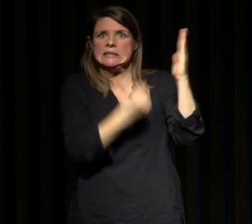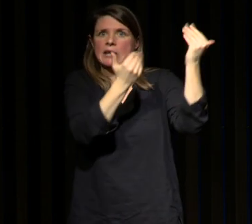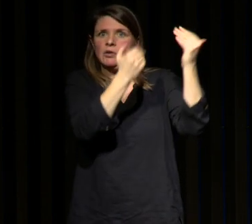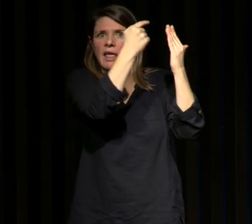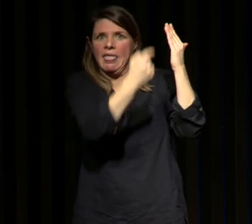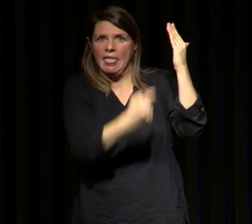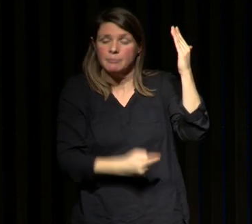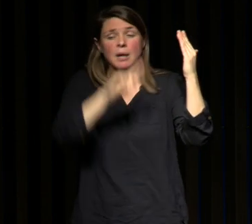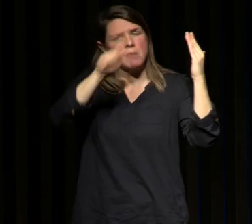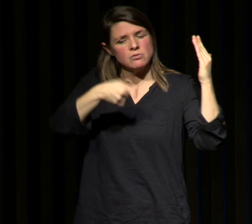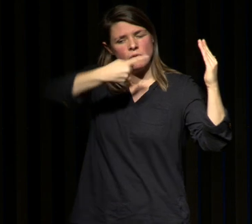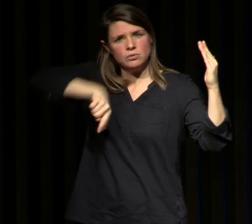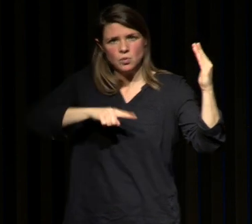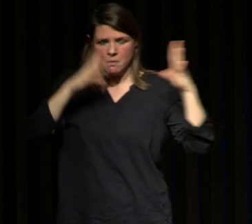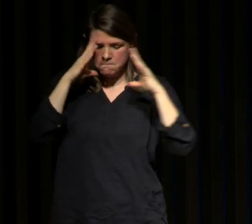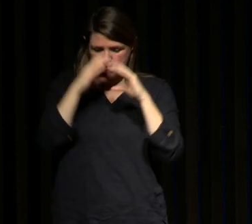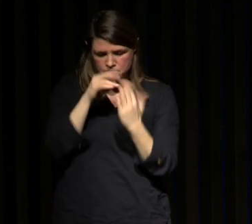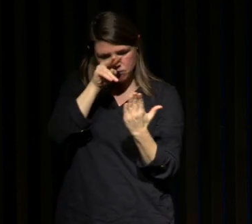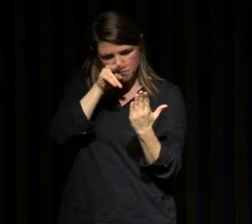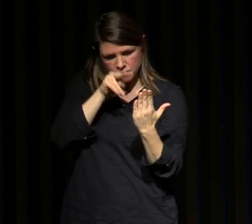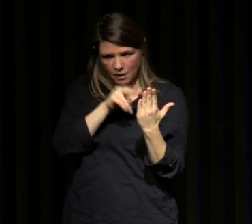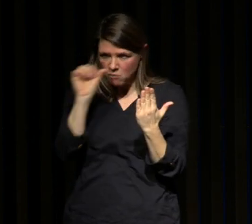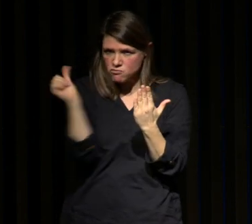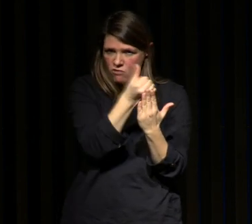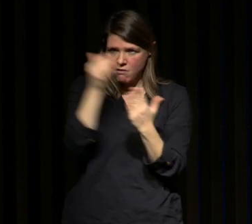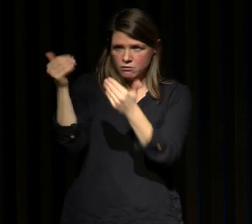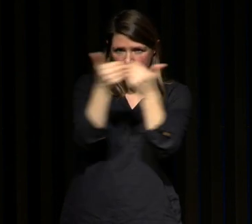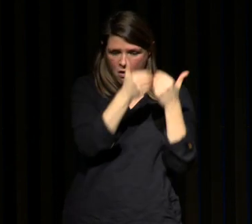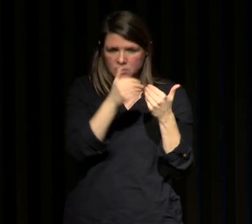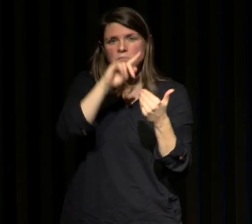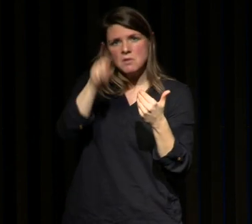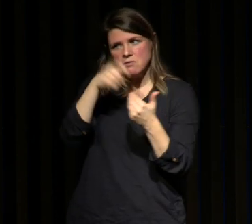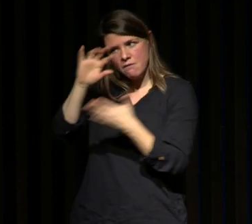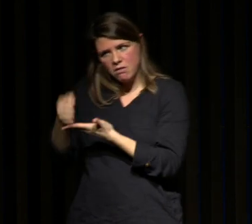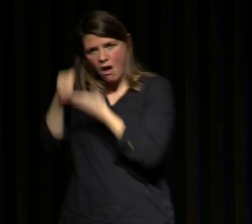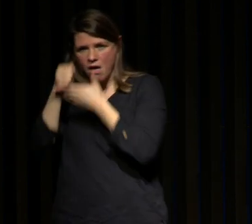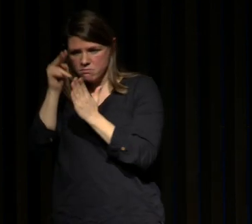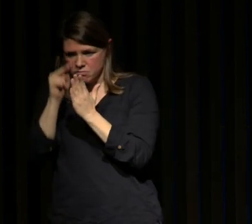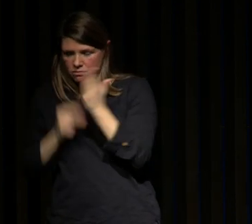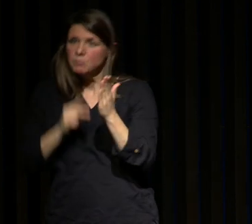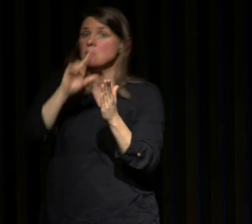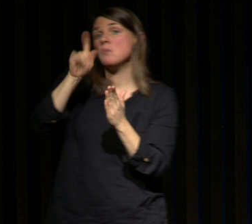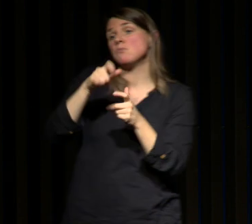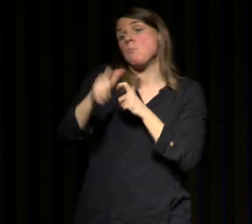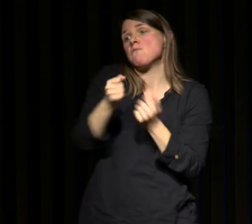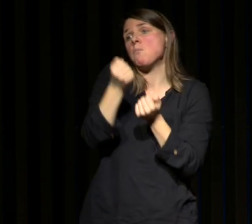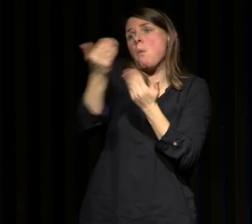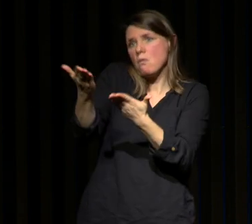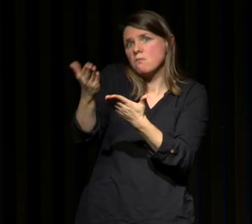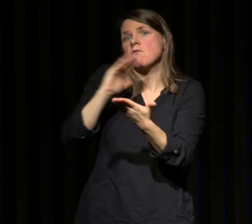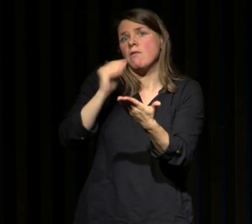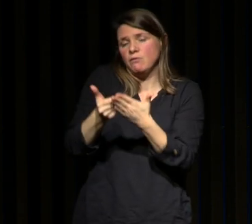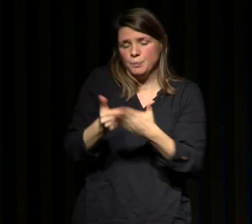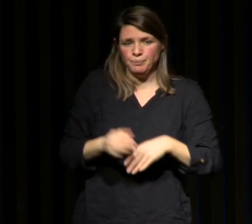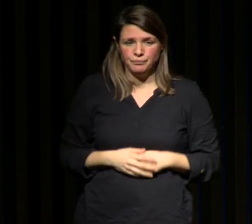sélectivement chacune des demandes avec les informations médicales adjointes et en vous proposant un rendez-vous le dernier point sur